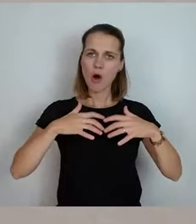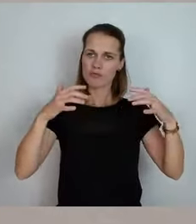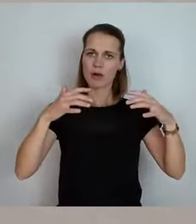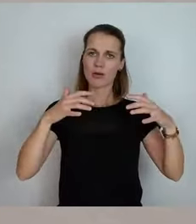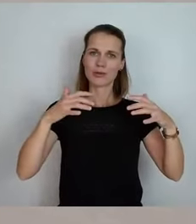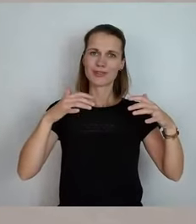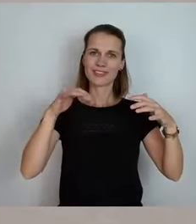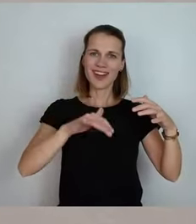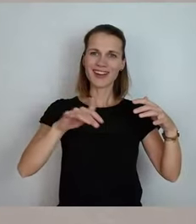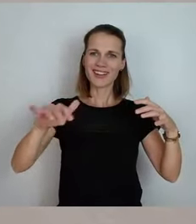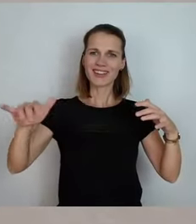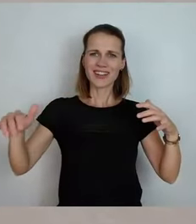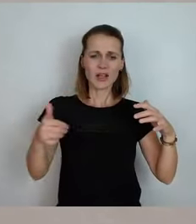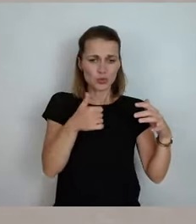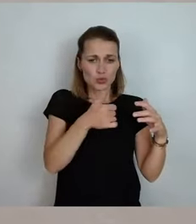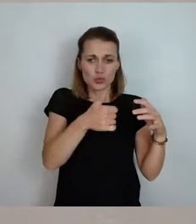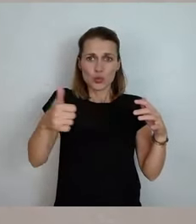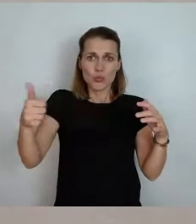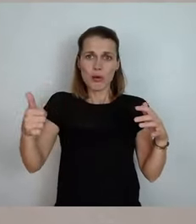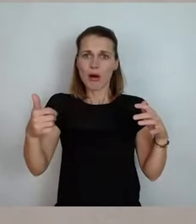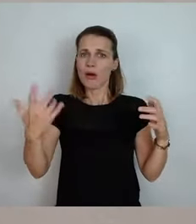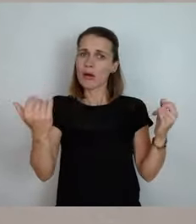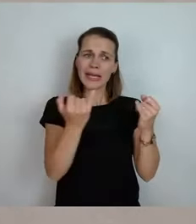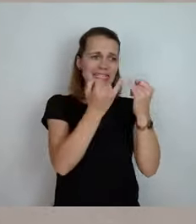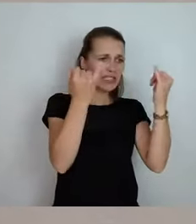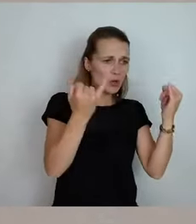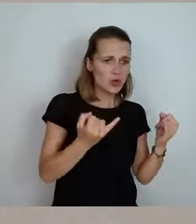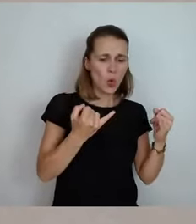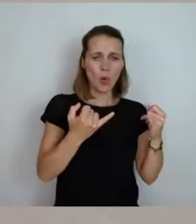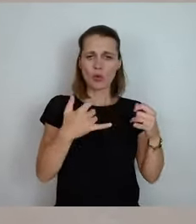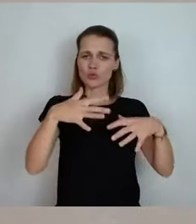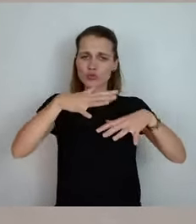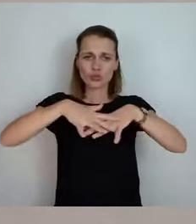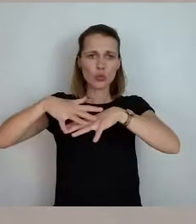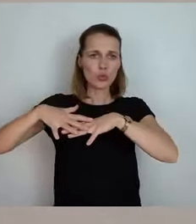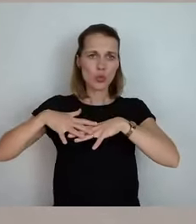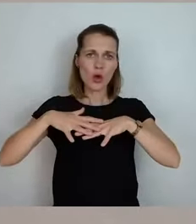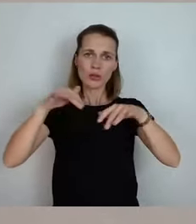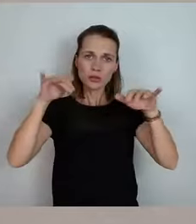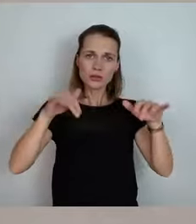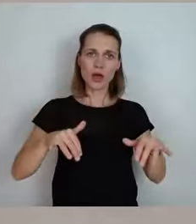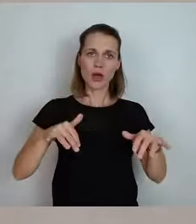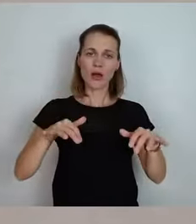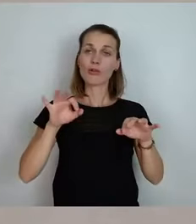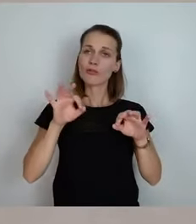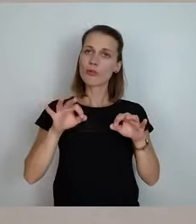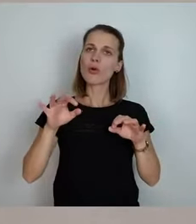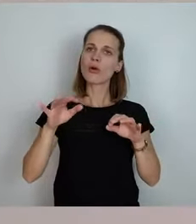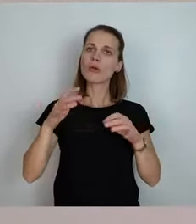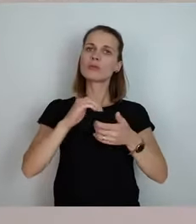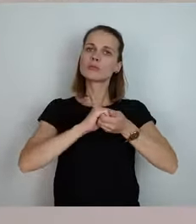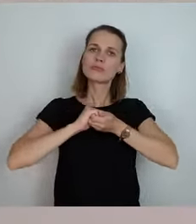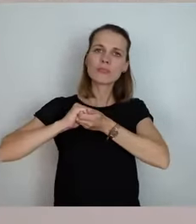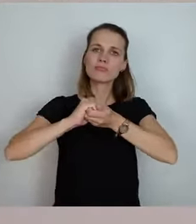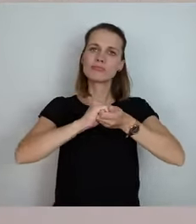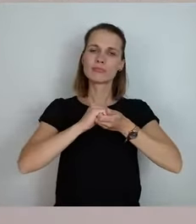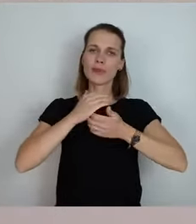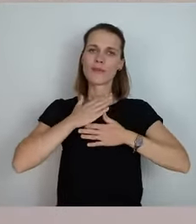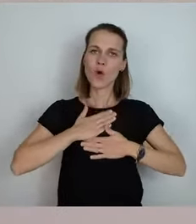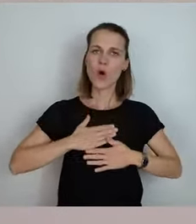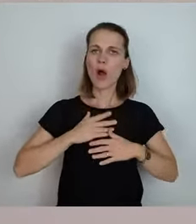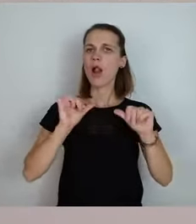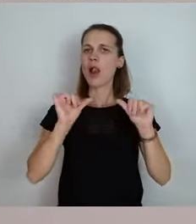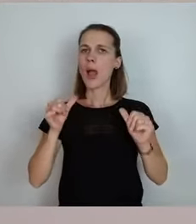und haben auch Institutionen, Strukturen geschaffen. Und die sind doch für unser Gemeinwesen, für die Lebensqualität,